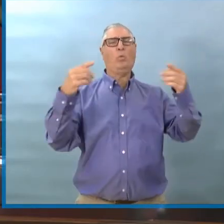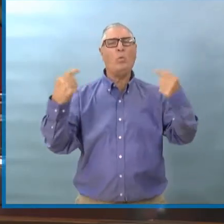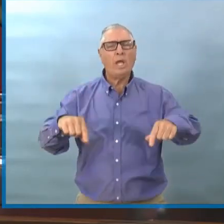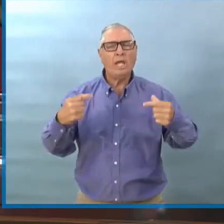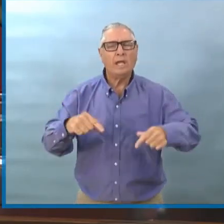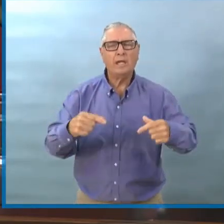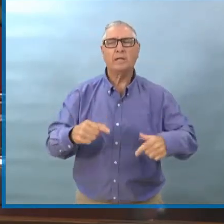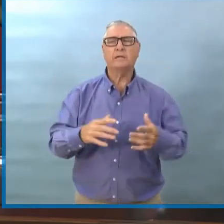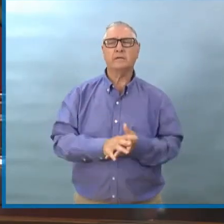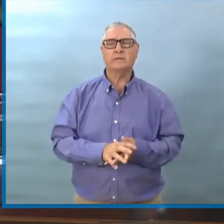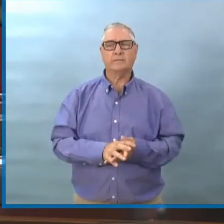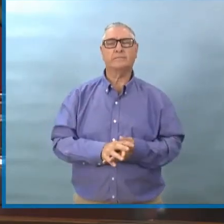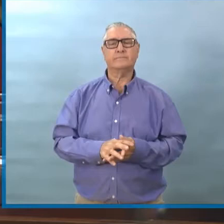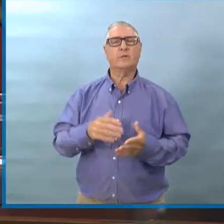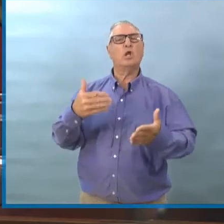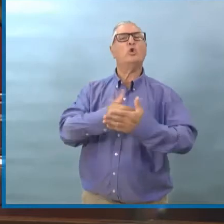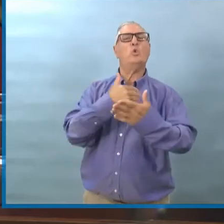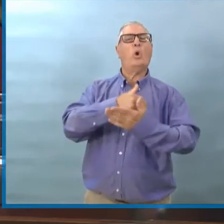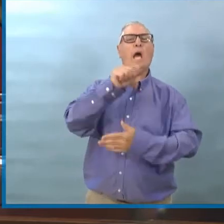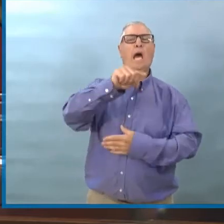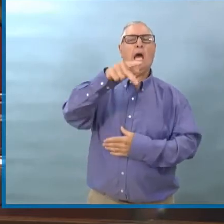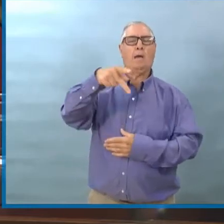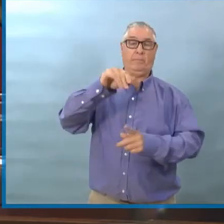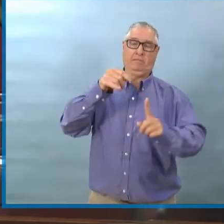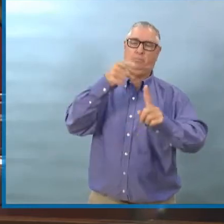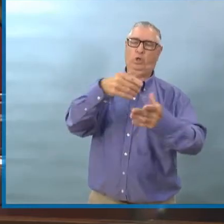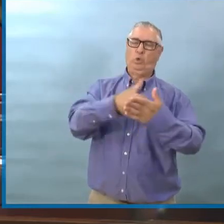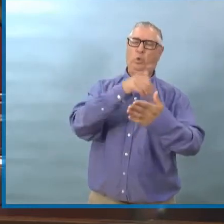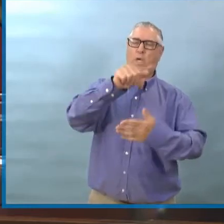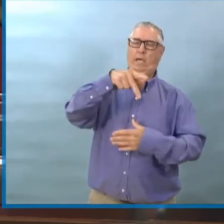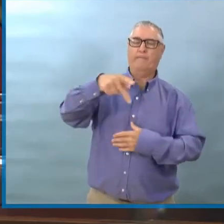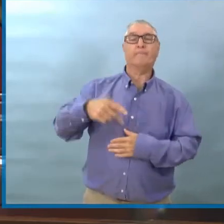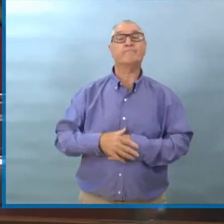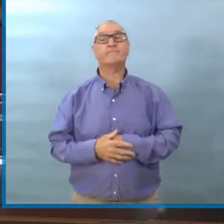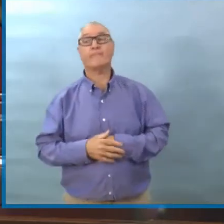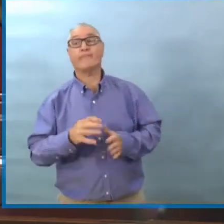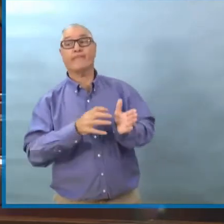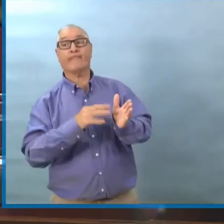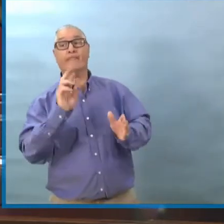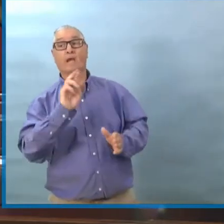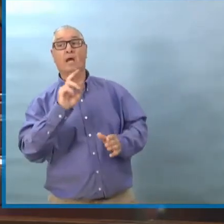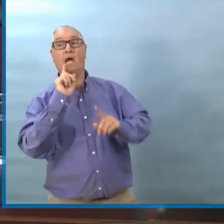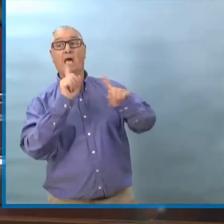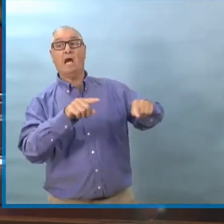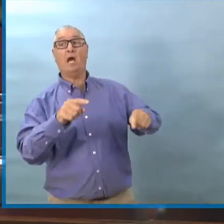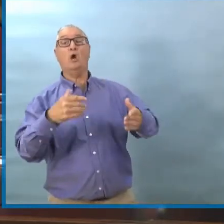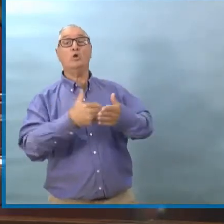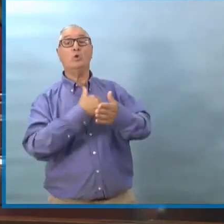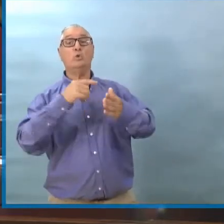par rapport à quand on va être, on va utiliser cette application pour suivre les contacts.